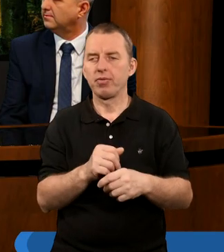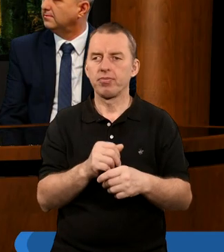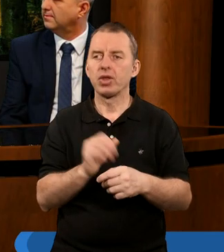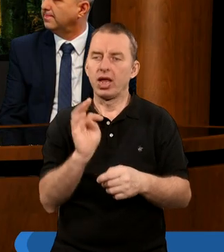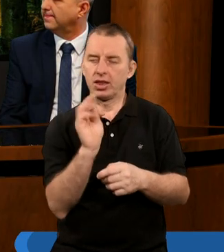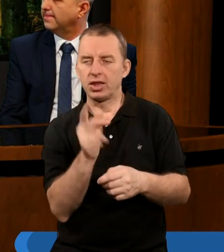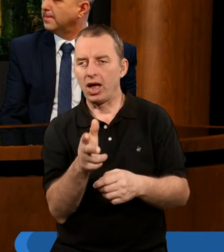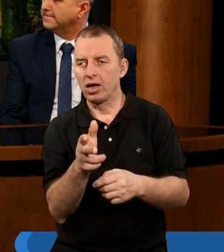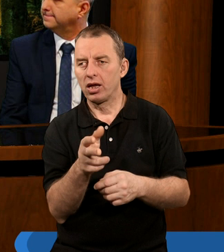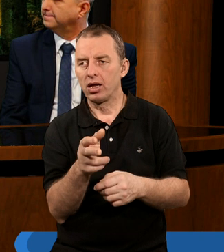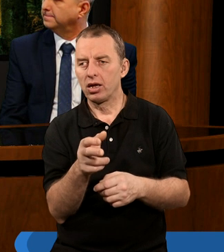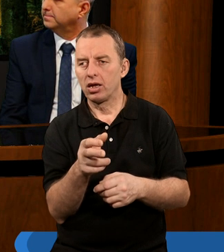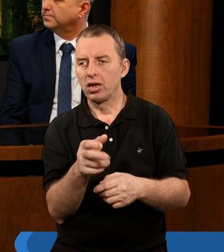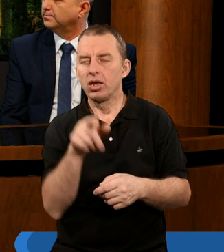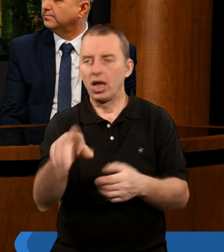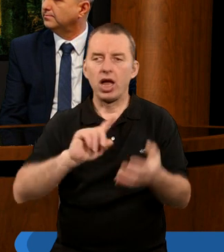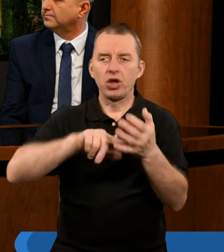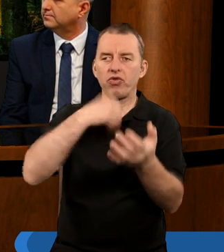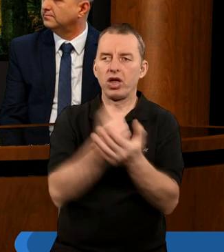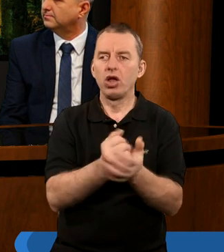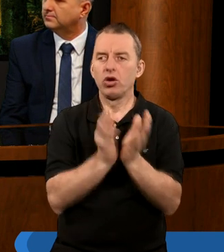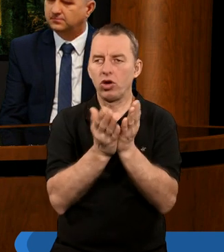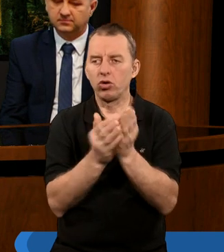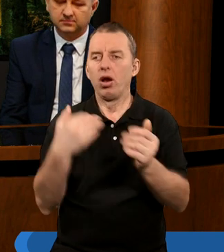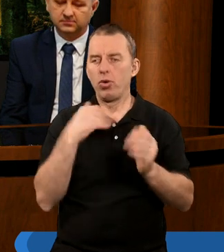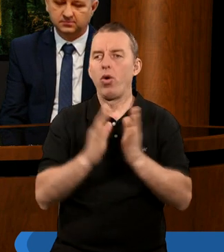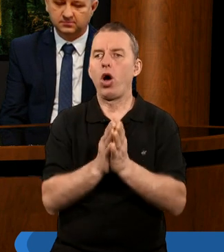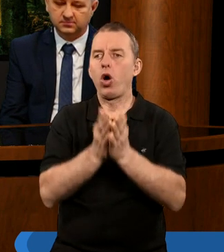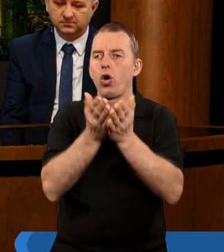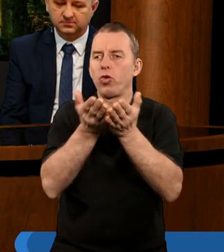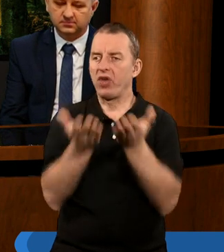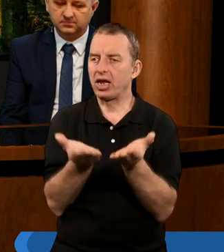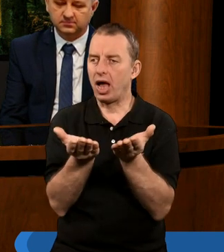No tak, tu właśnie jest to stwierdzenie, że książeczka była otwarta.